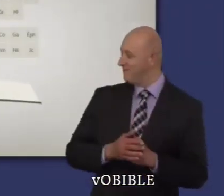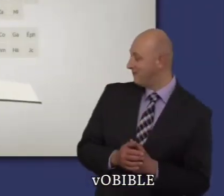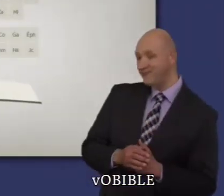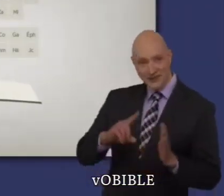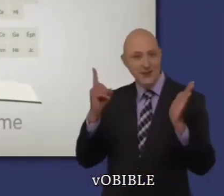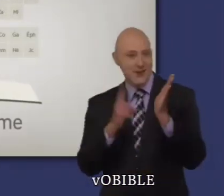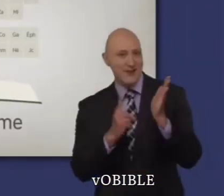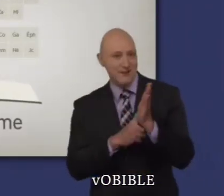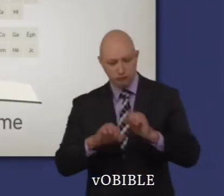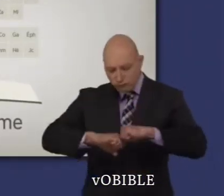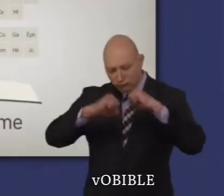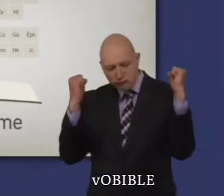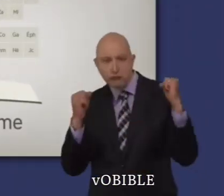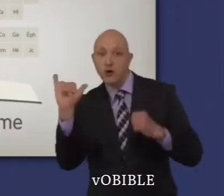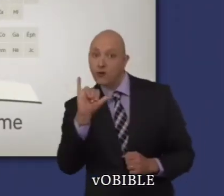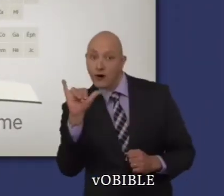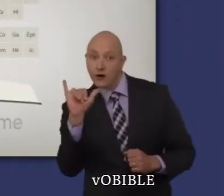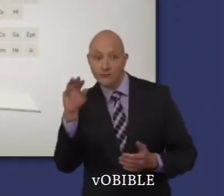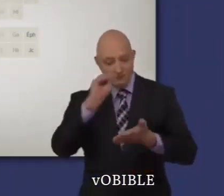Introduction au Livre du Deutéronome